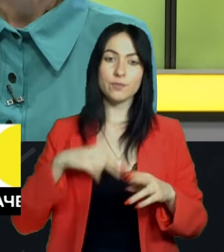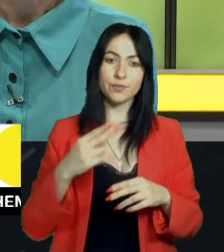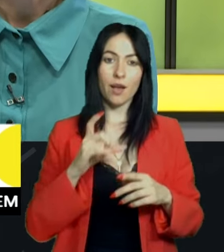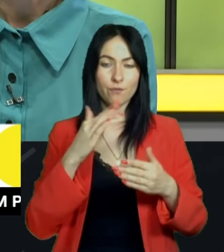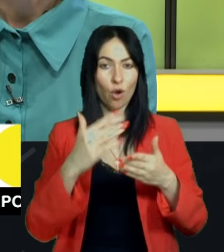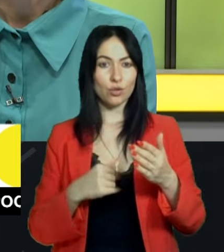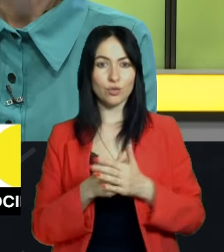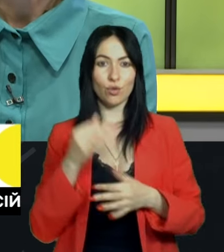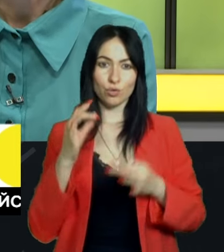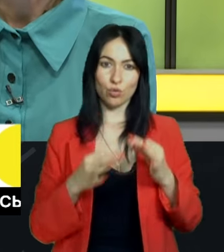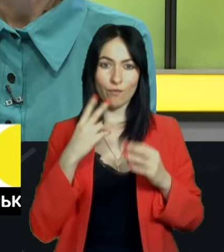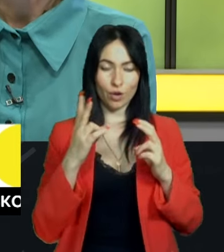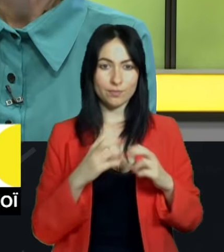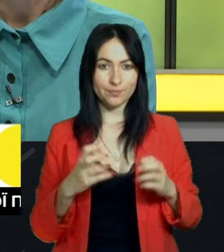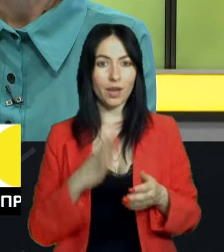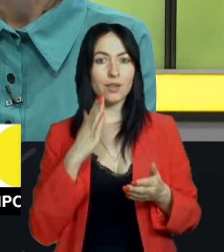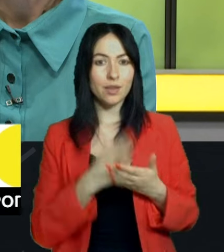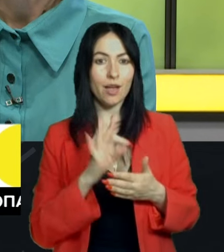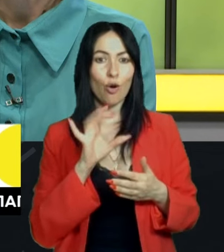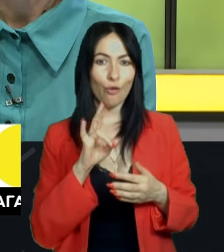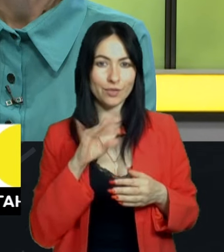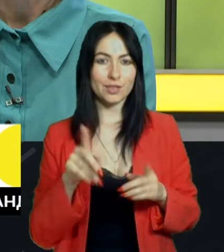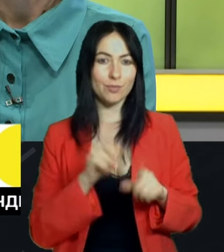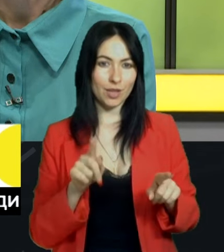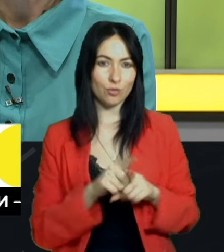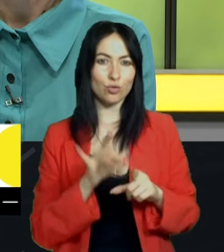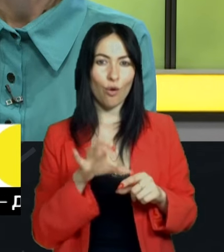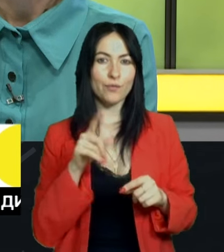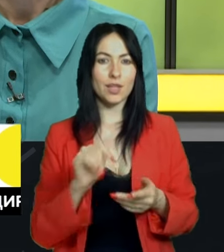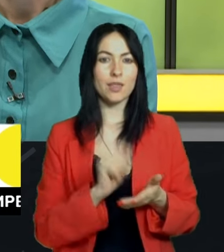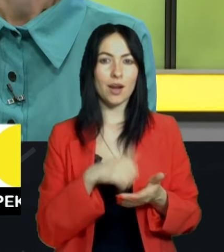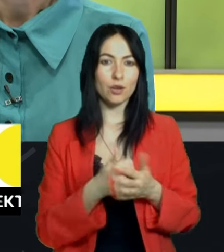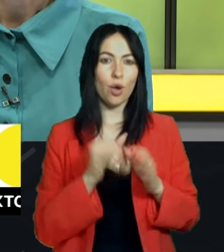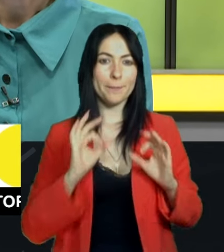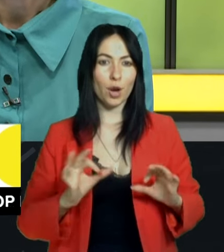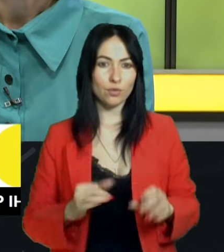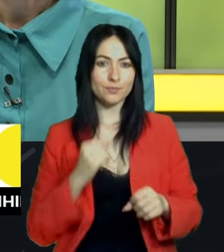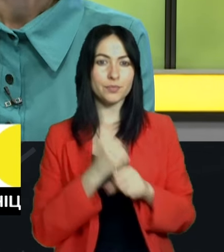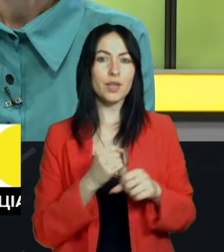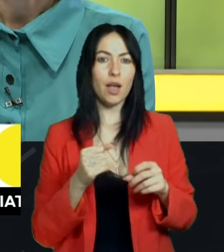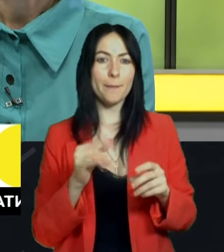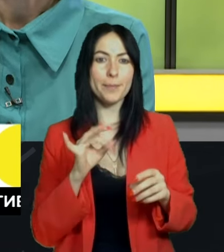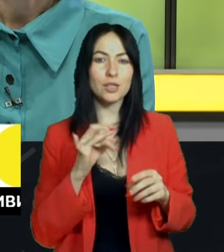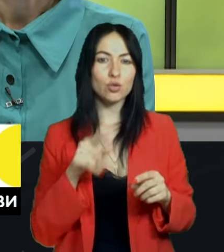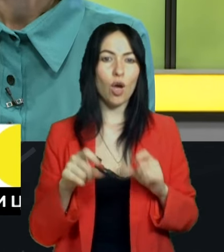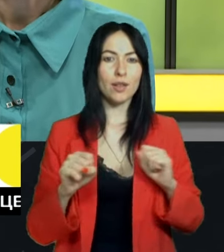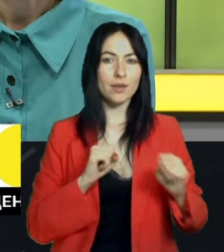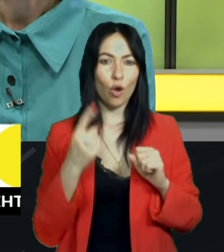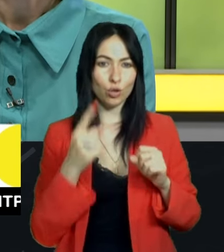є офісом, також офісом генерального прокурора, здійснюється процесальне керівництво одному кримінальному провадженні.